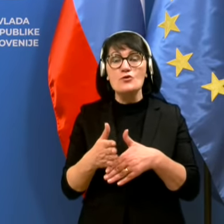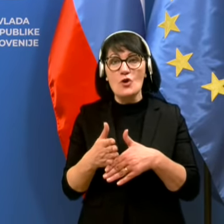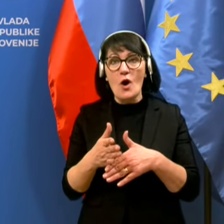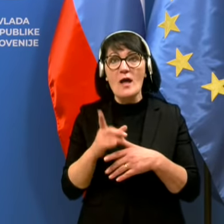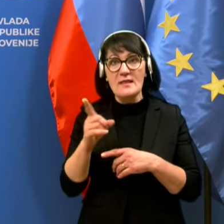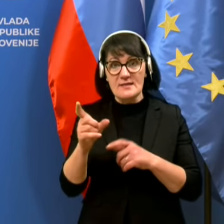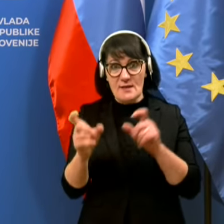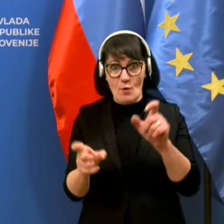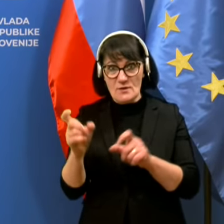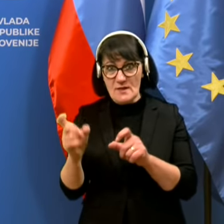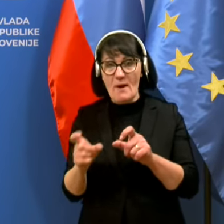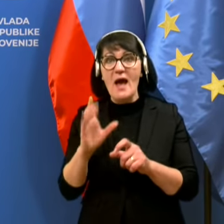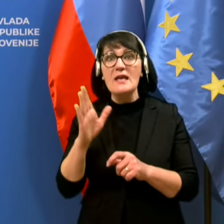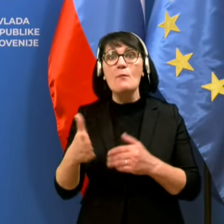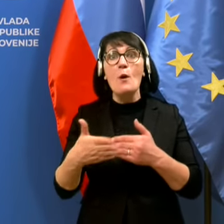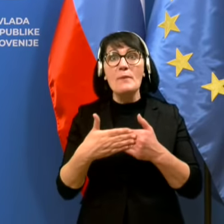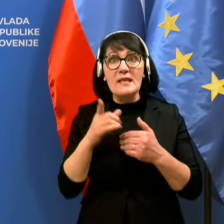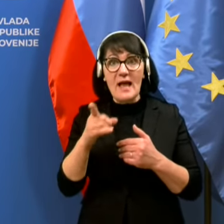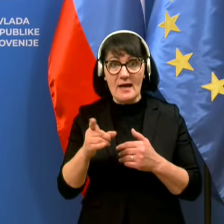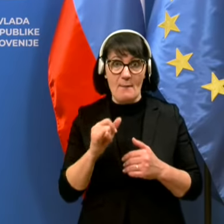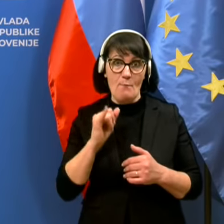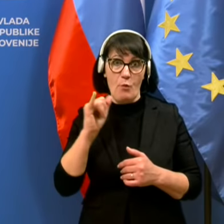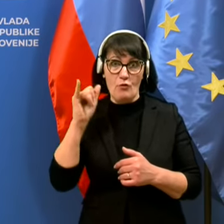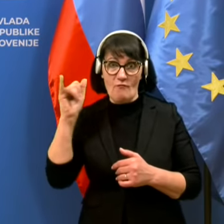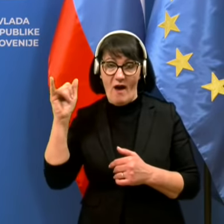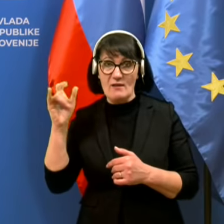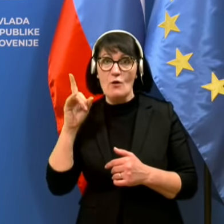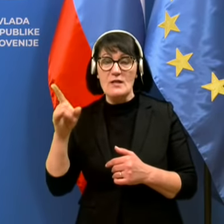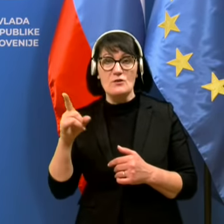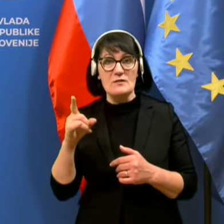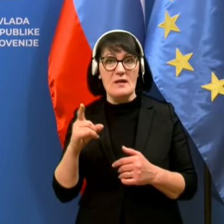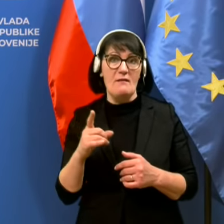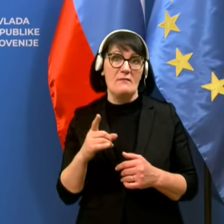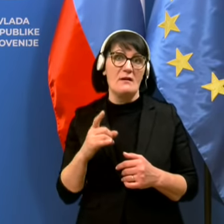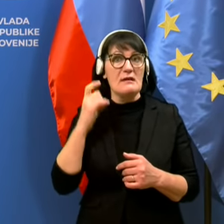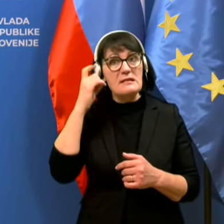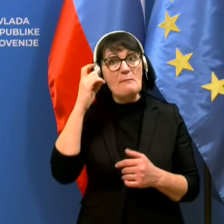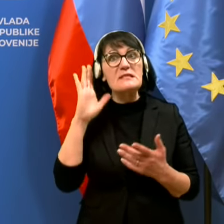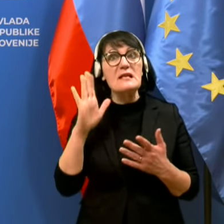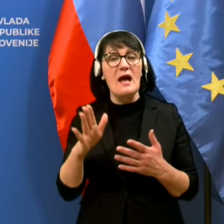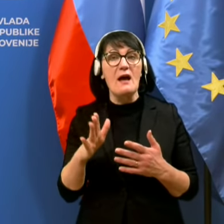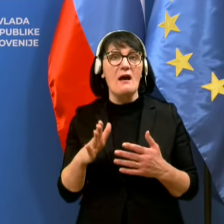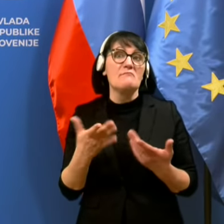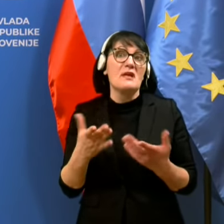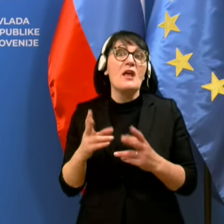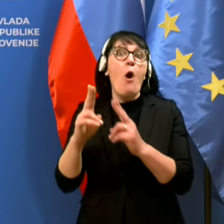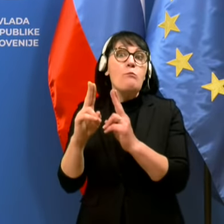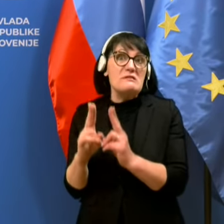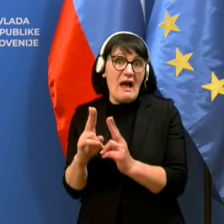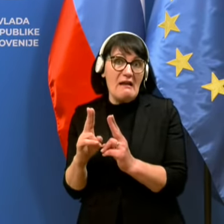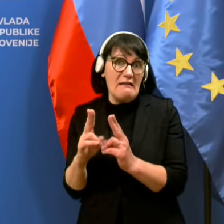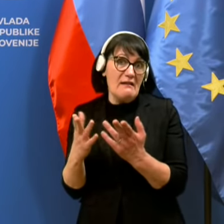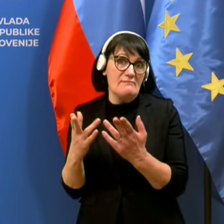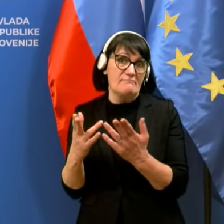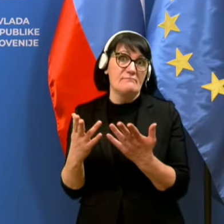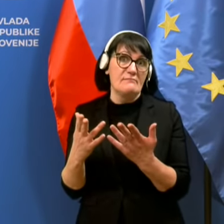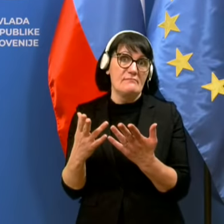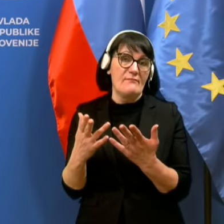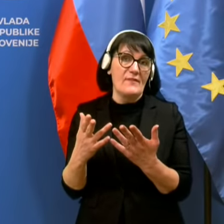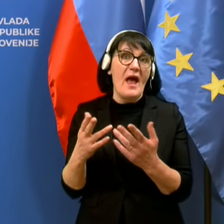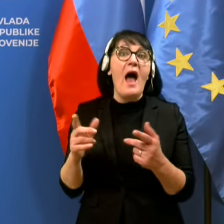bodo pri takem potovanju, ki so si ga zamislili, nekje nasedli, nekje obtičali,